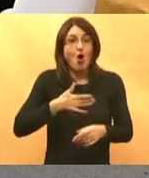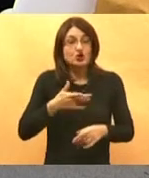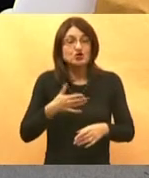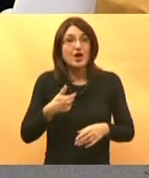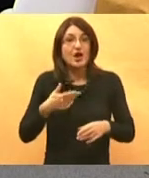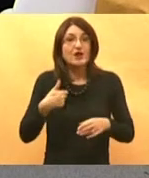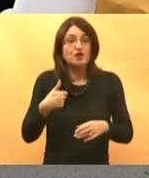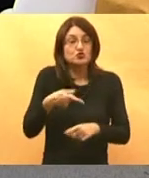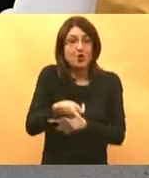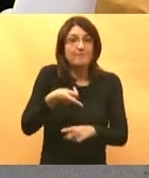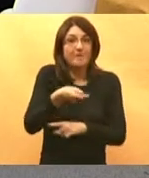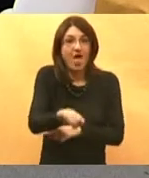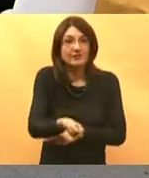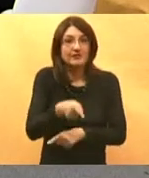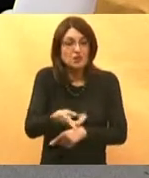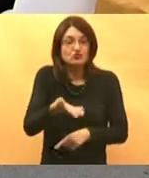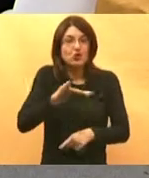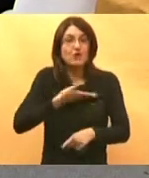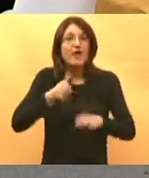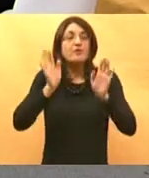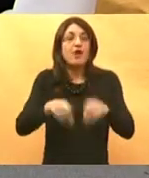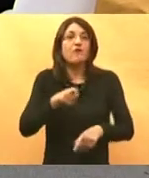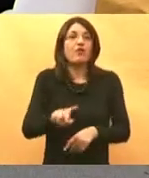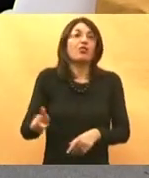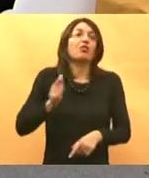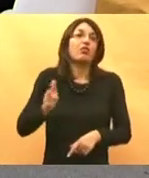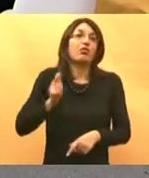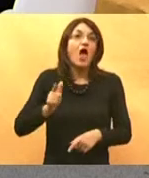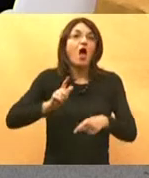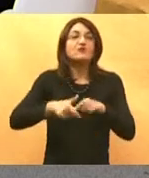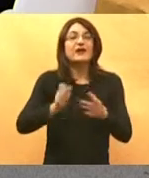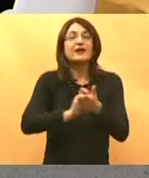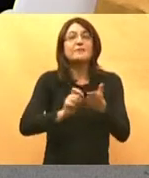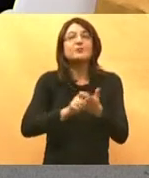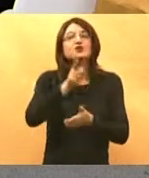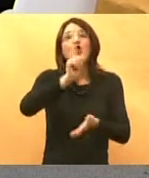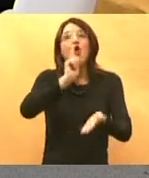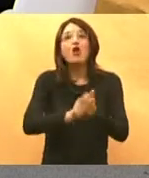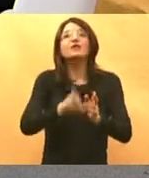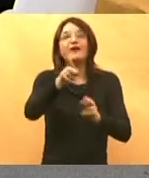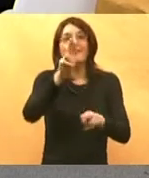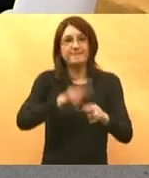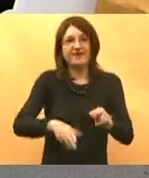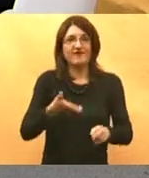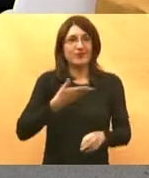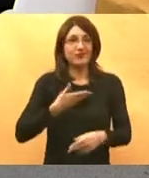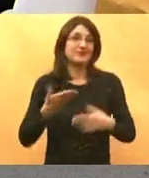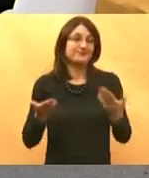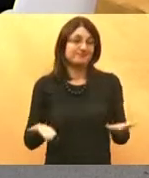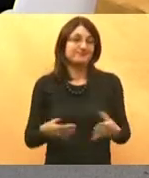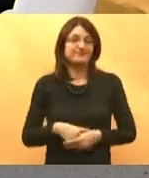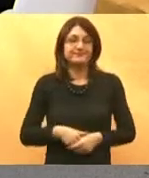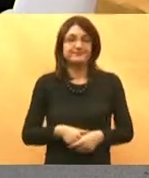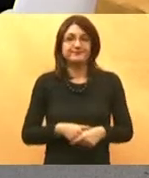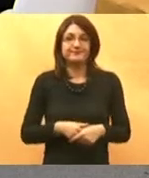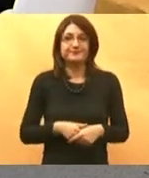ima pravo na nešto što može ostvariti nego da ima na pravo na vrapca na goluba na granika ali upravo smo kod te teme koju sam ja